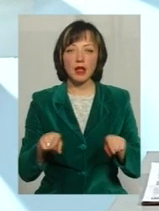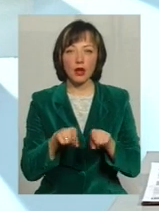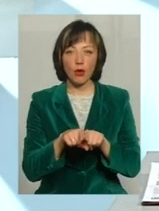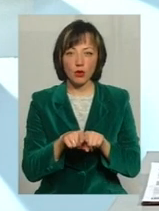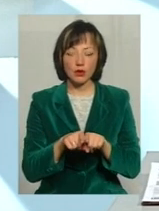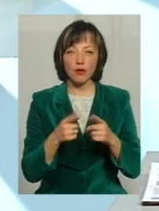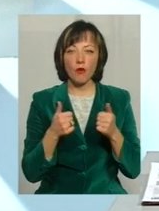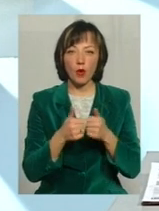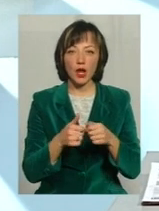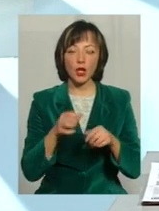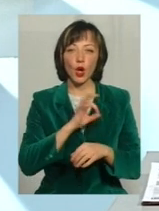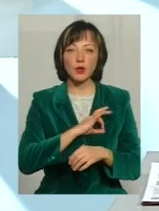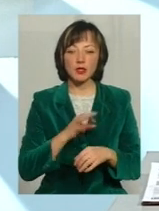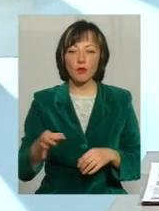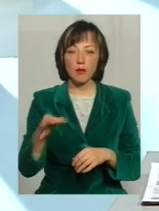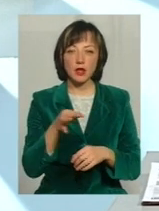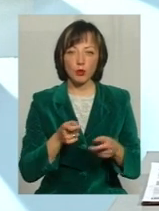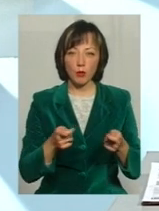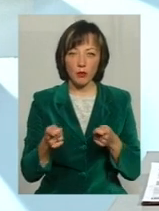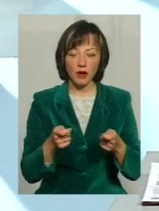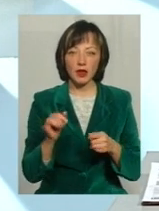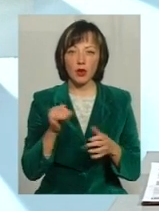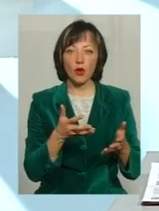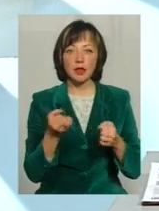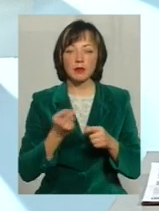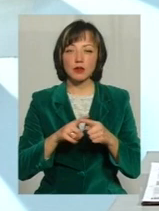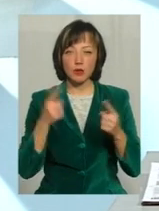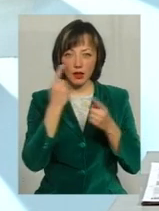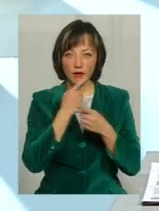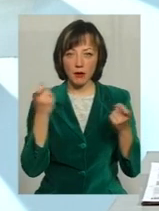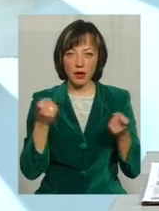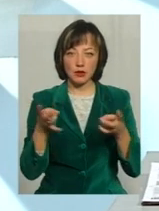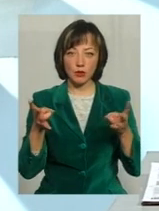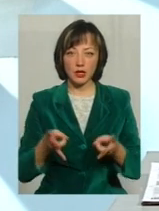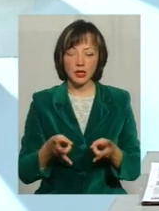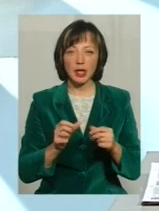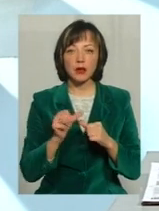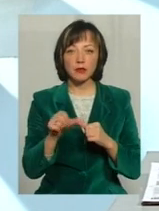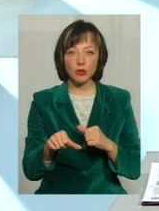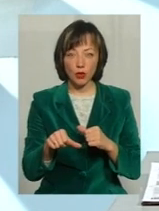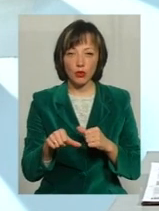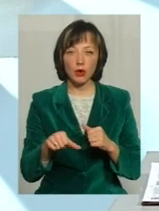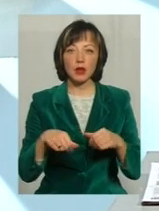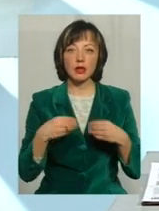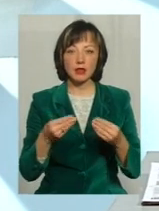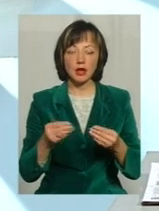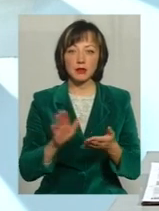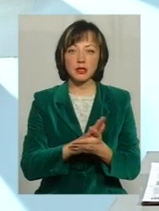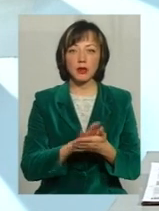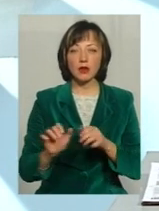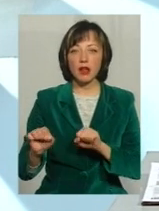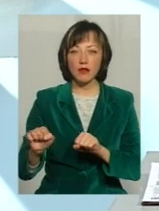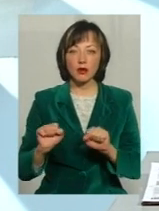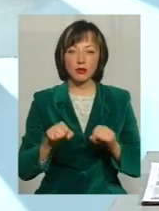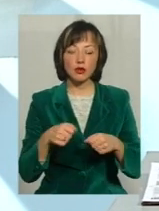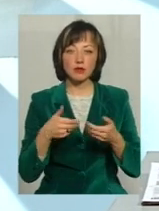в органі юстиції, який є в обласному полію юстиції, і отримати цю інформацію, де не необхідно Крім того, що ми можемо дати дати безплатного адвоката, крім того,